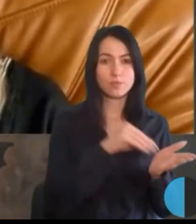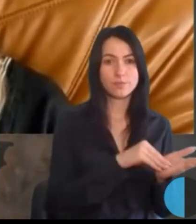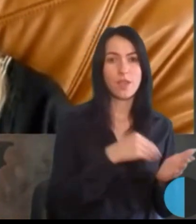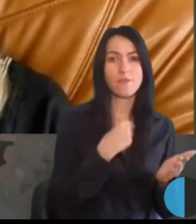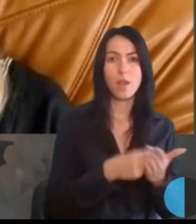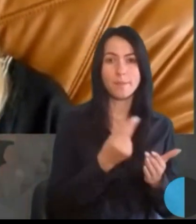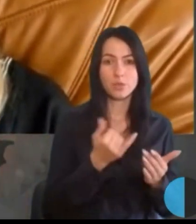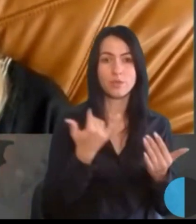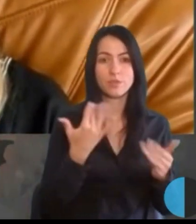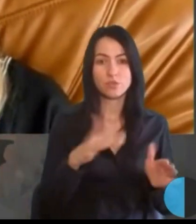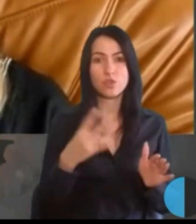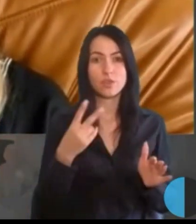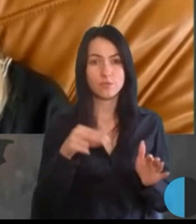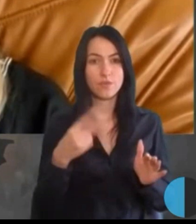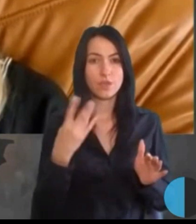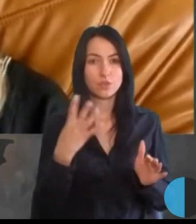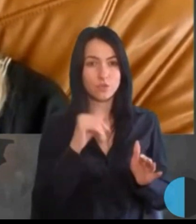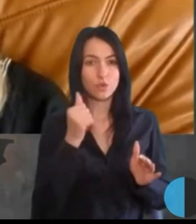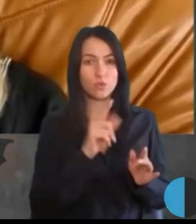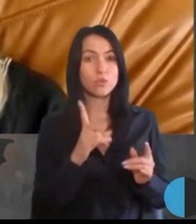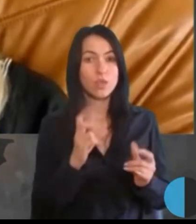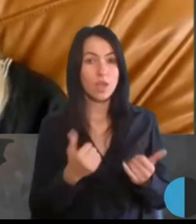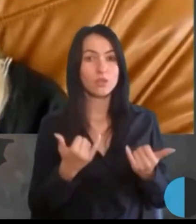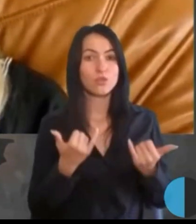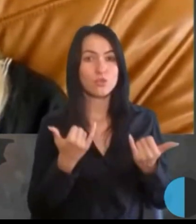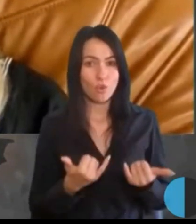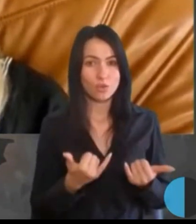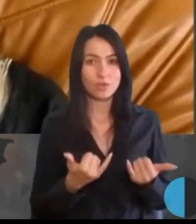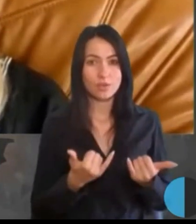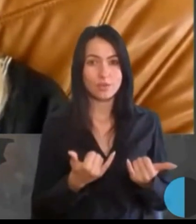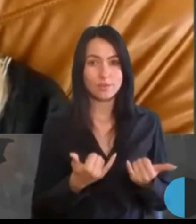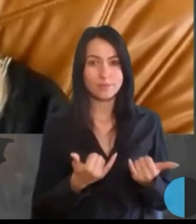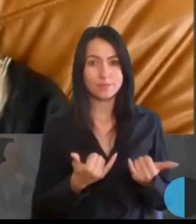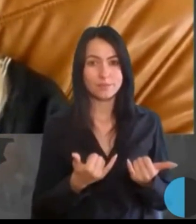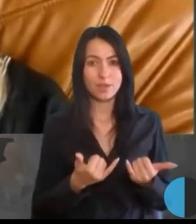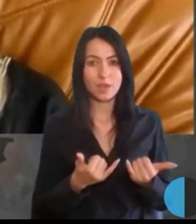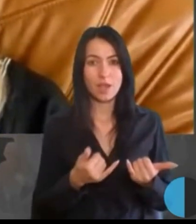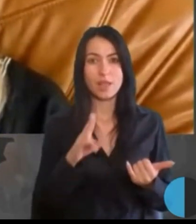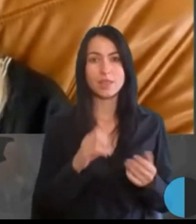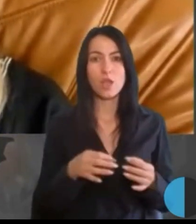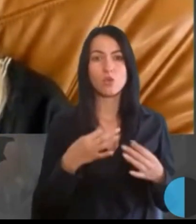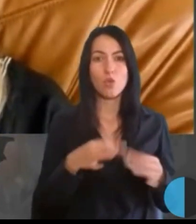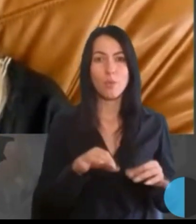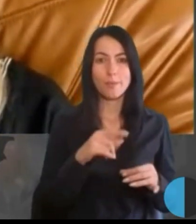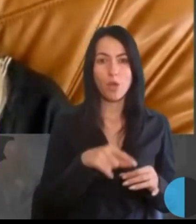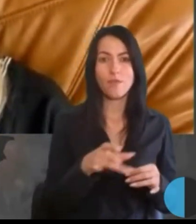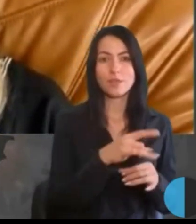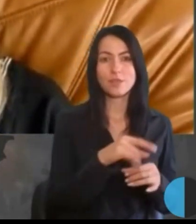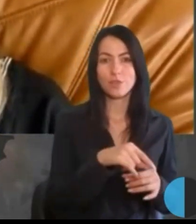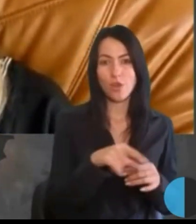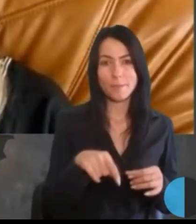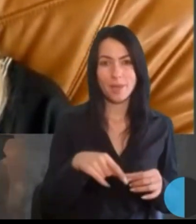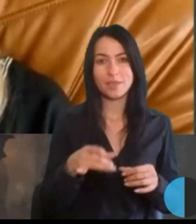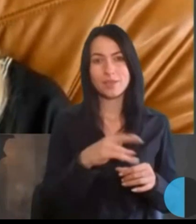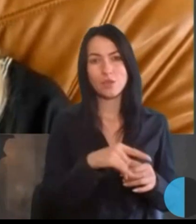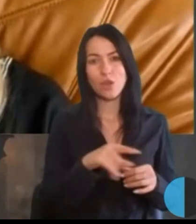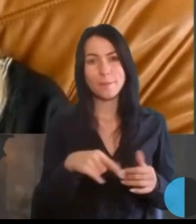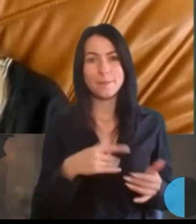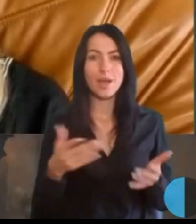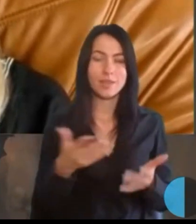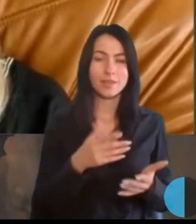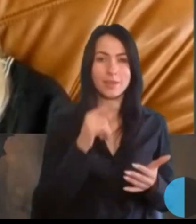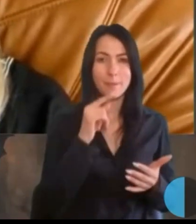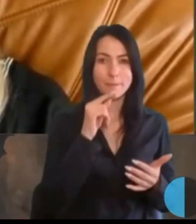року. Тому що станом на сьогодні деокуповані громади, громади, які попали в